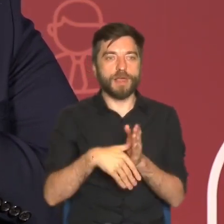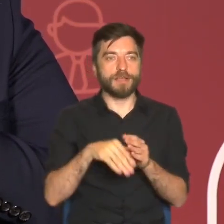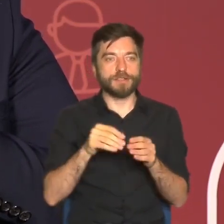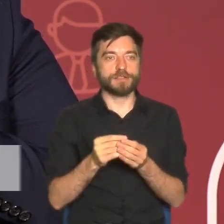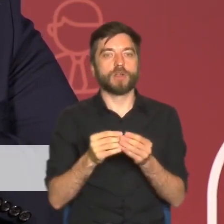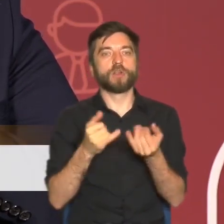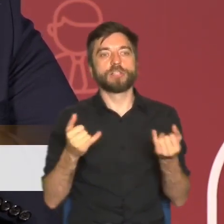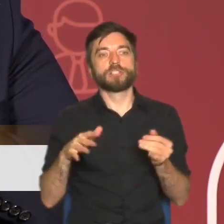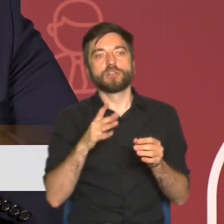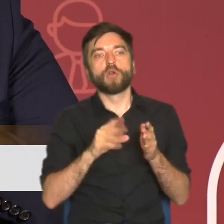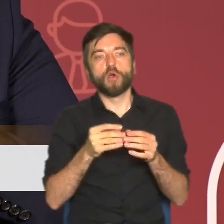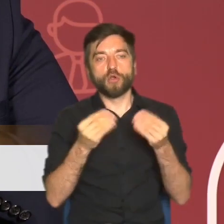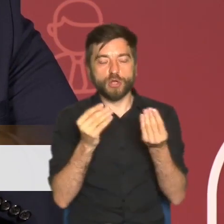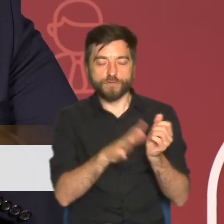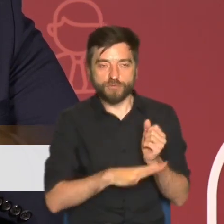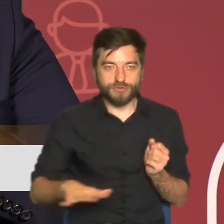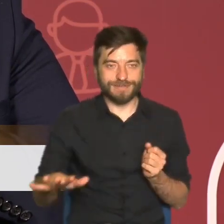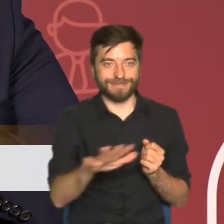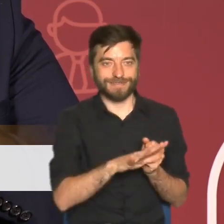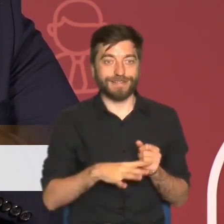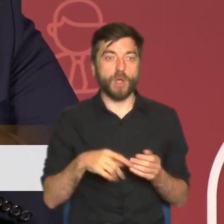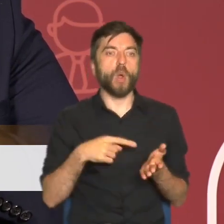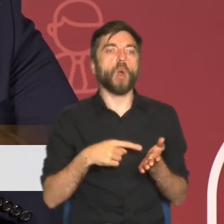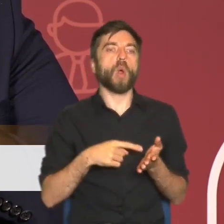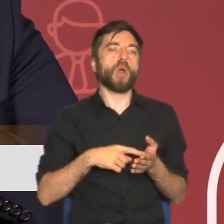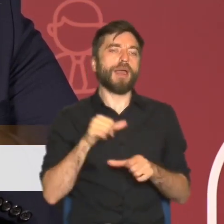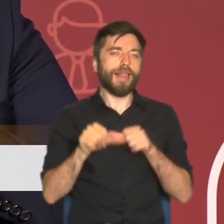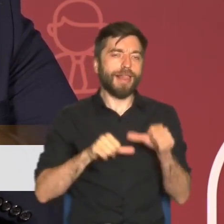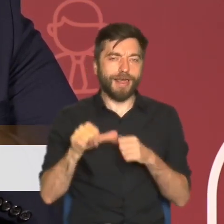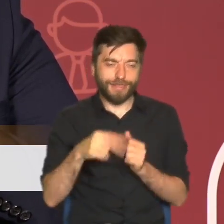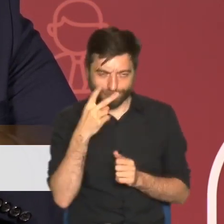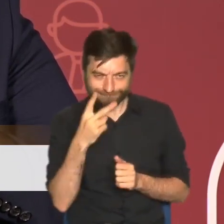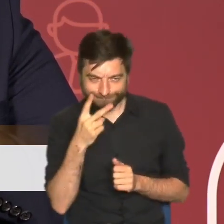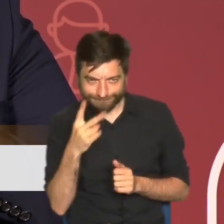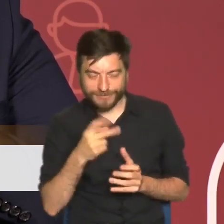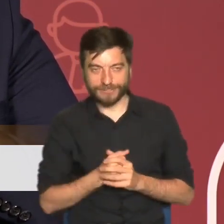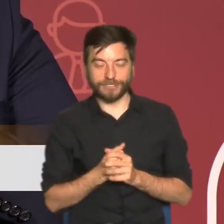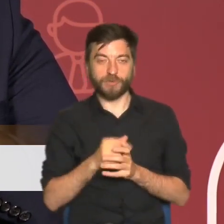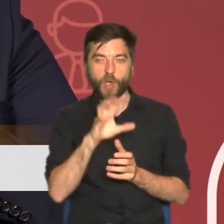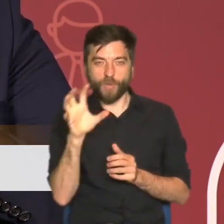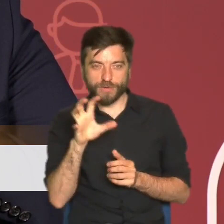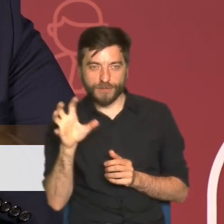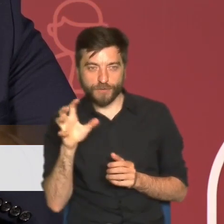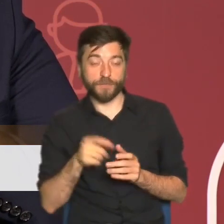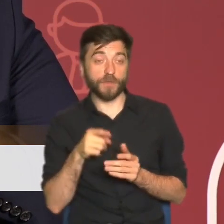które w ostatnich latach obserwujemy i które w ostatnich latach nabrały